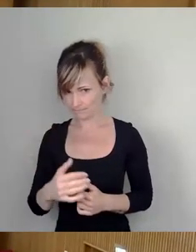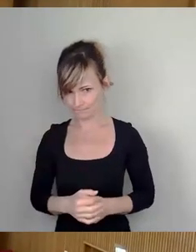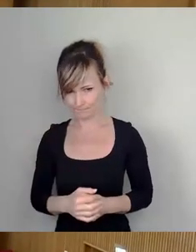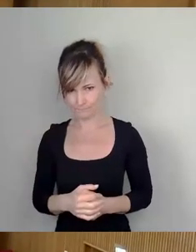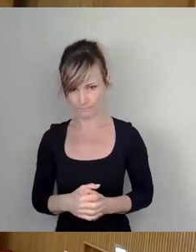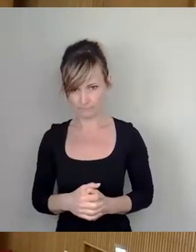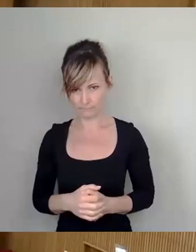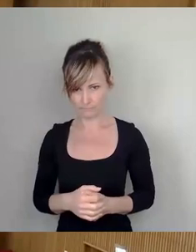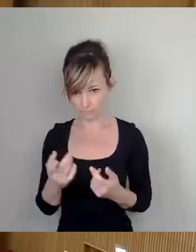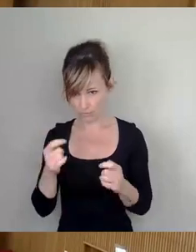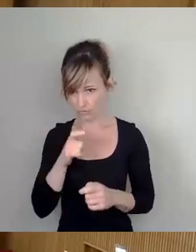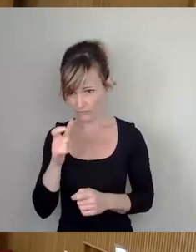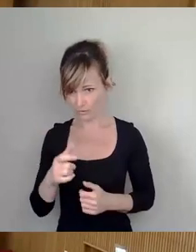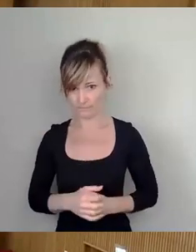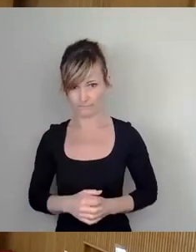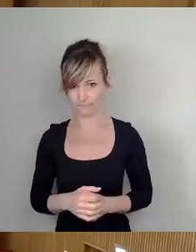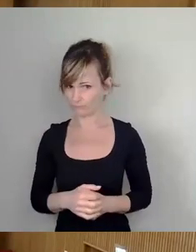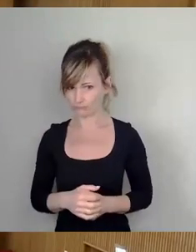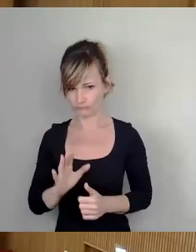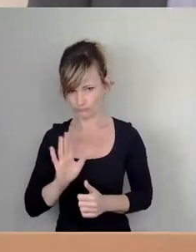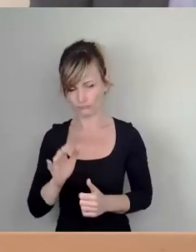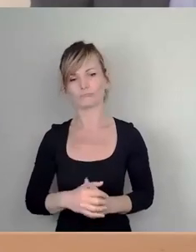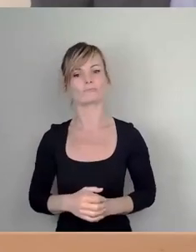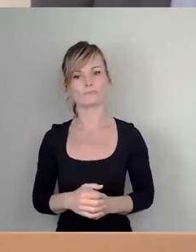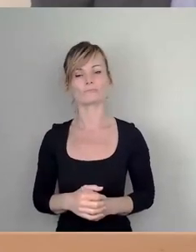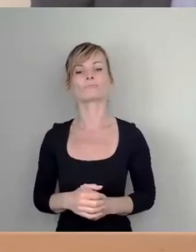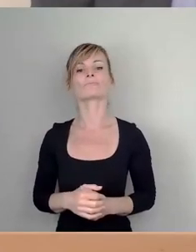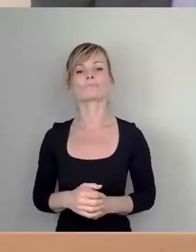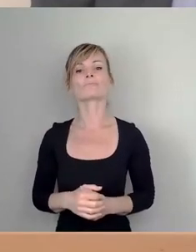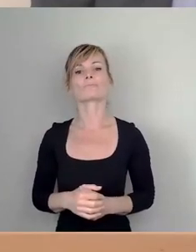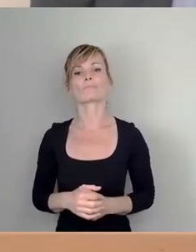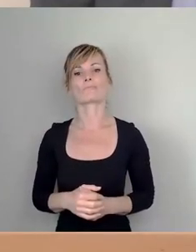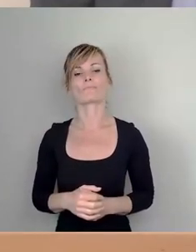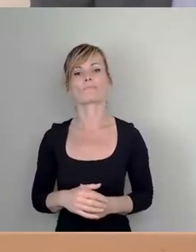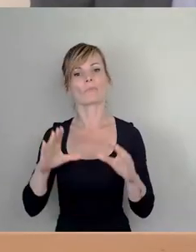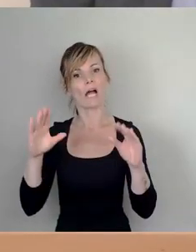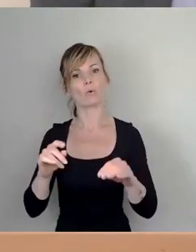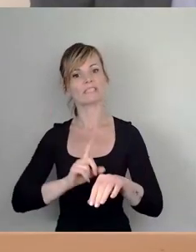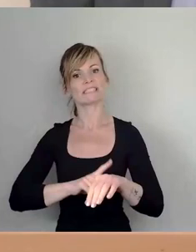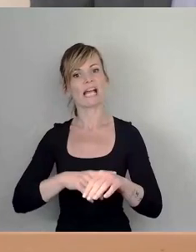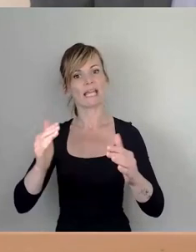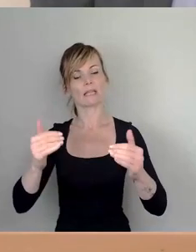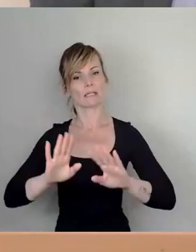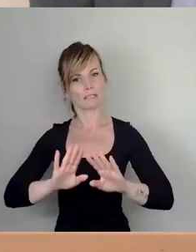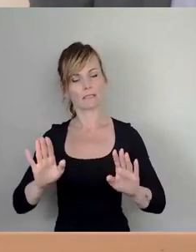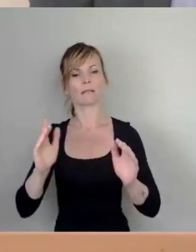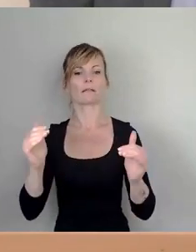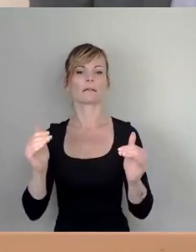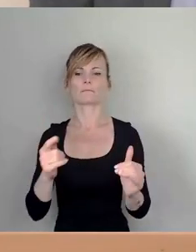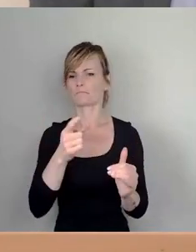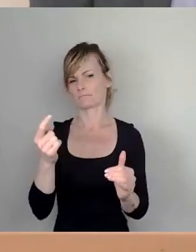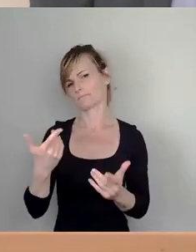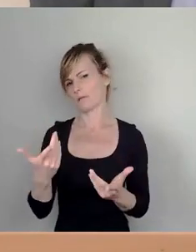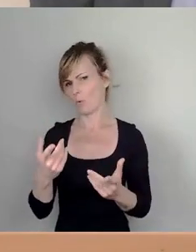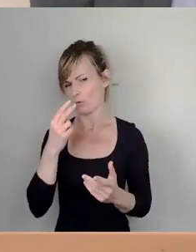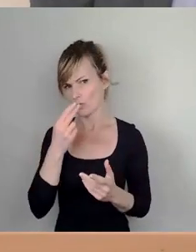Schlusswort? Braucht man nicht? Okay. Dann, bevor wir in die Auszeit gehen, würde ich noch mal bitten, die auch zu nutzen, um sich noch mal kurz